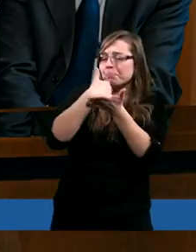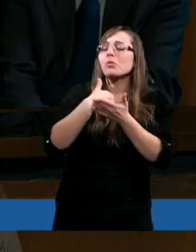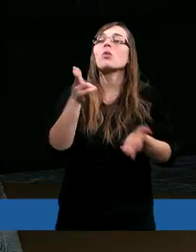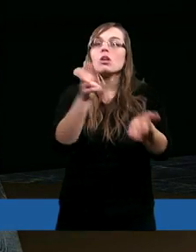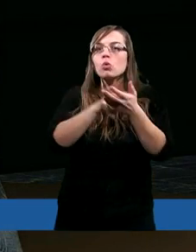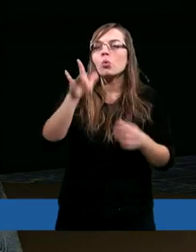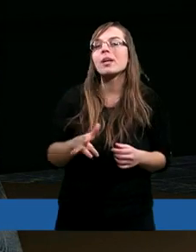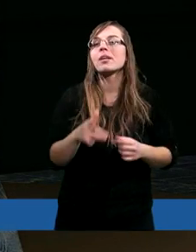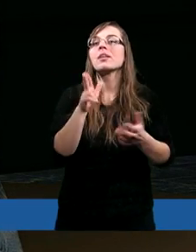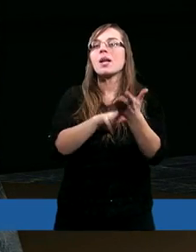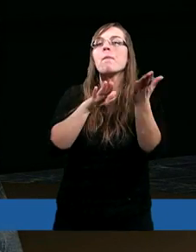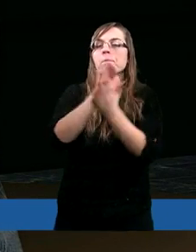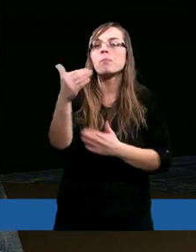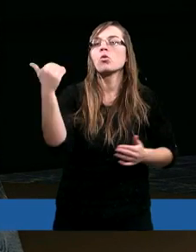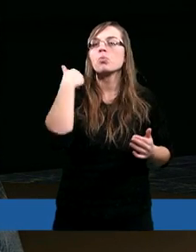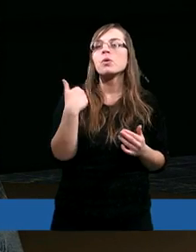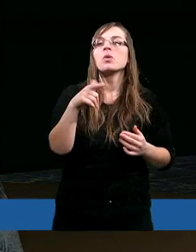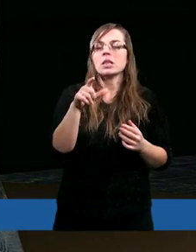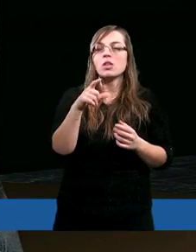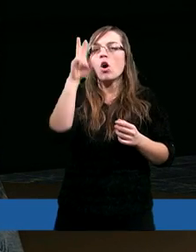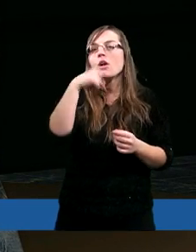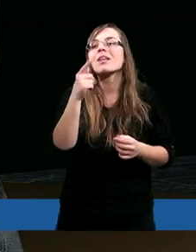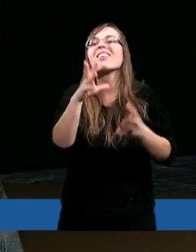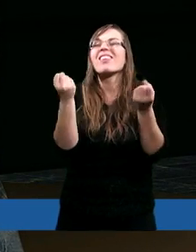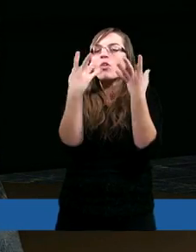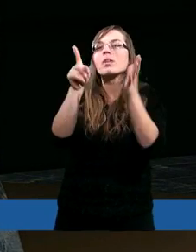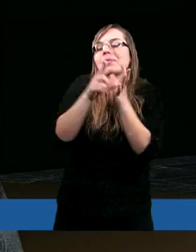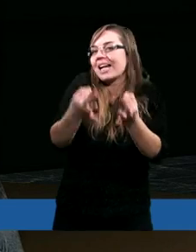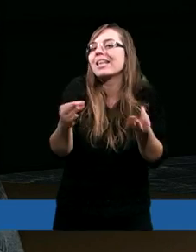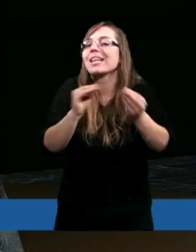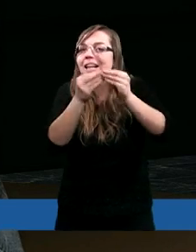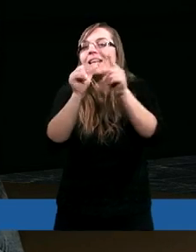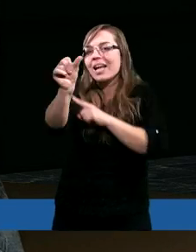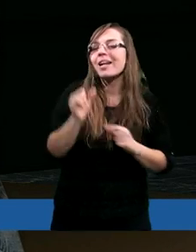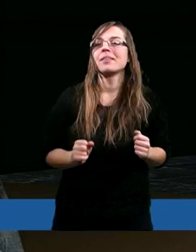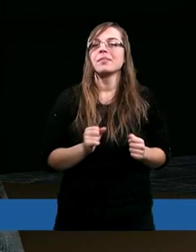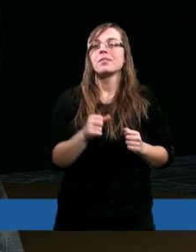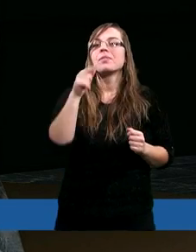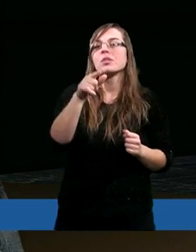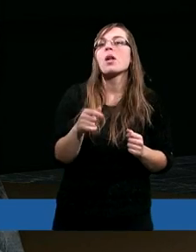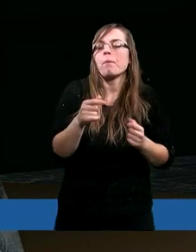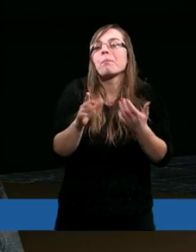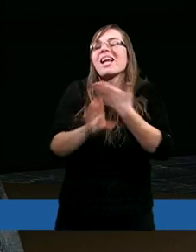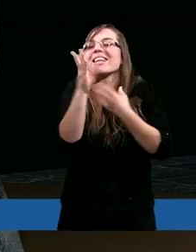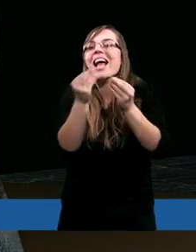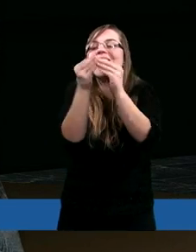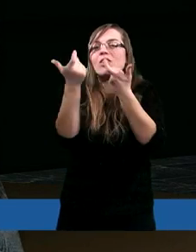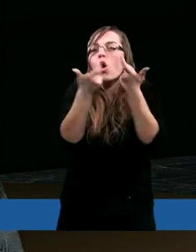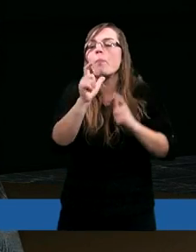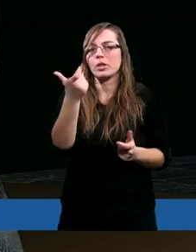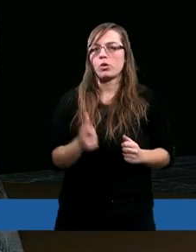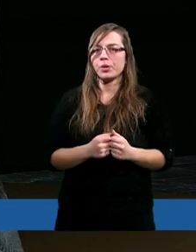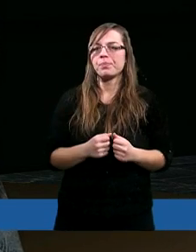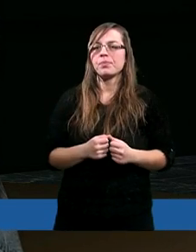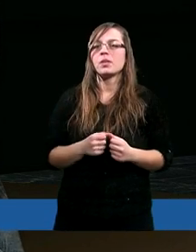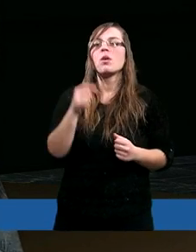na początku był także przy akcie stwarzania, a także teraz pragnie przekształcać, stwarzać nas na nowo.